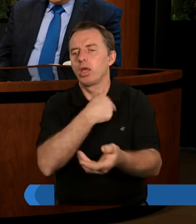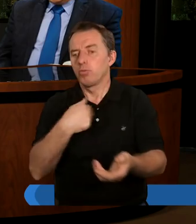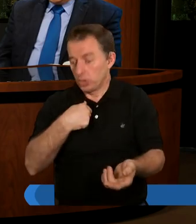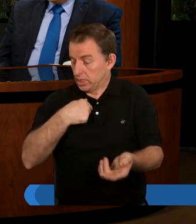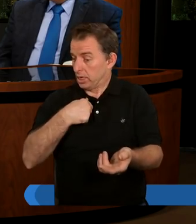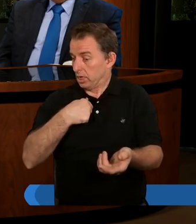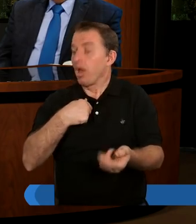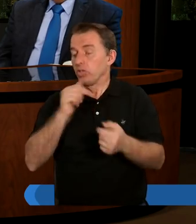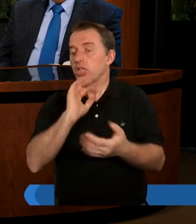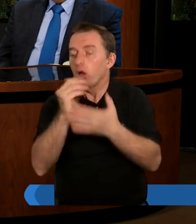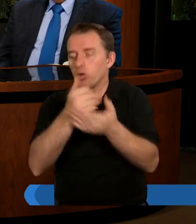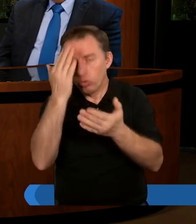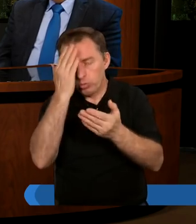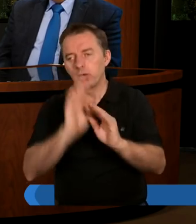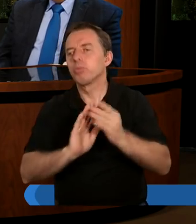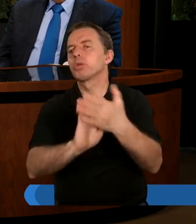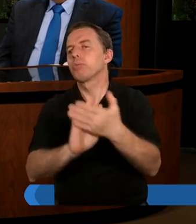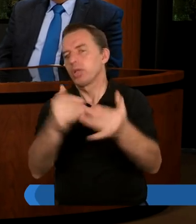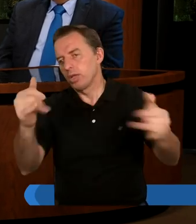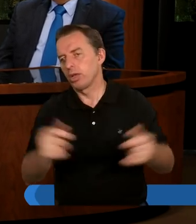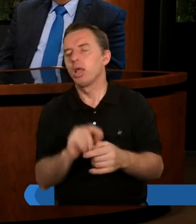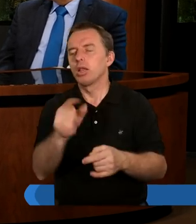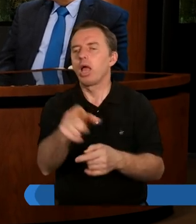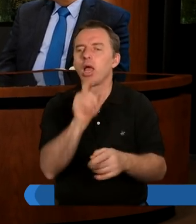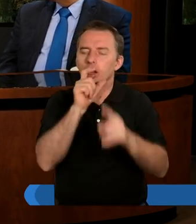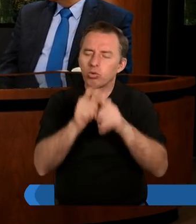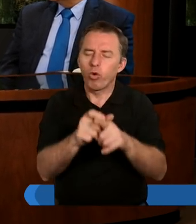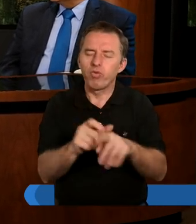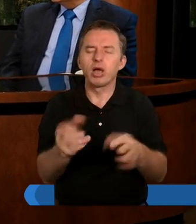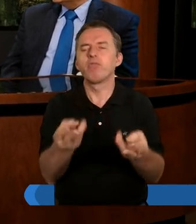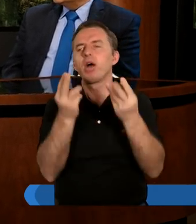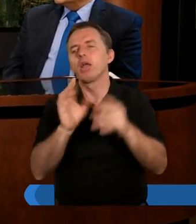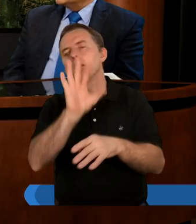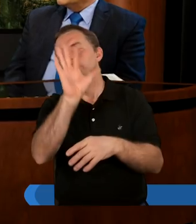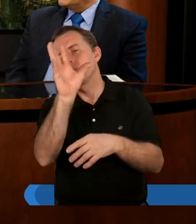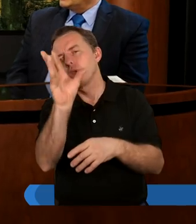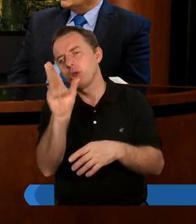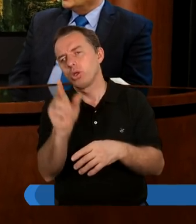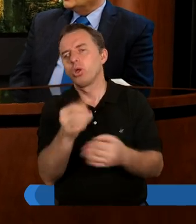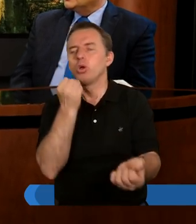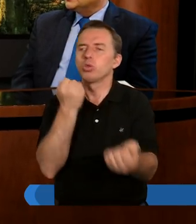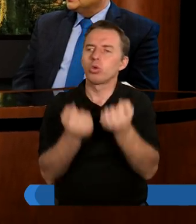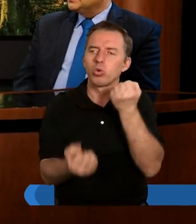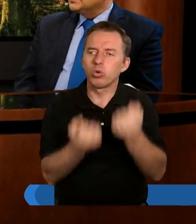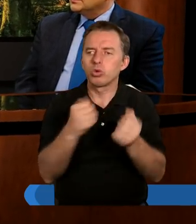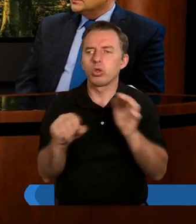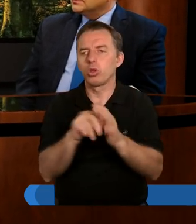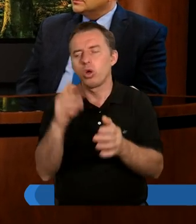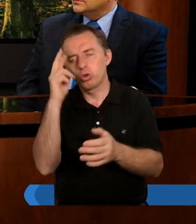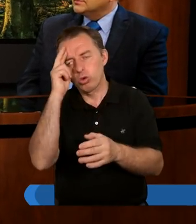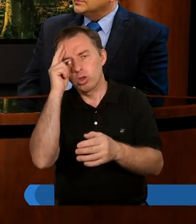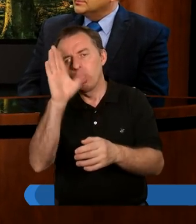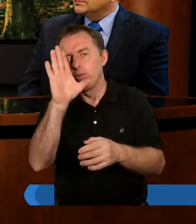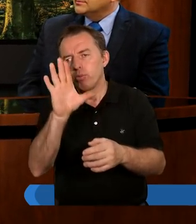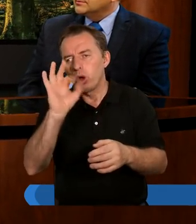Chrystus. Dla mnie te słowa są niezwykle piękne, ale aż trudne do zrozumienia,